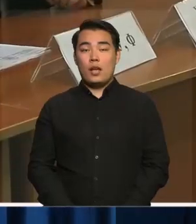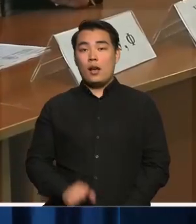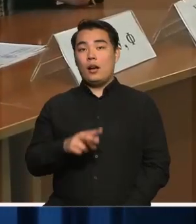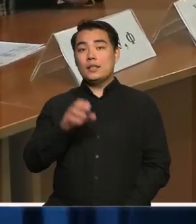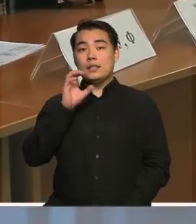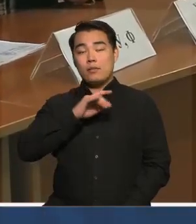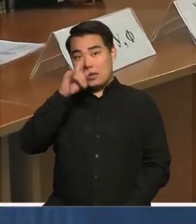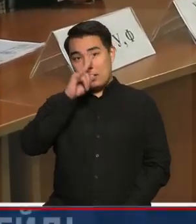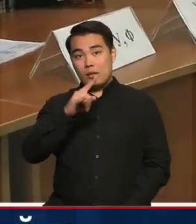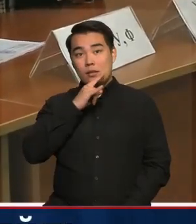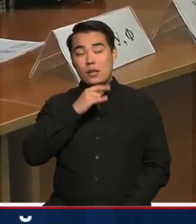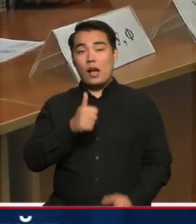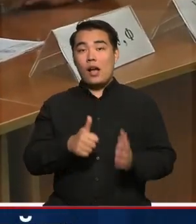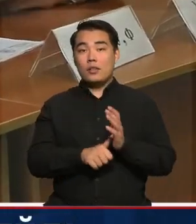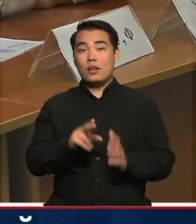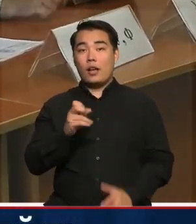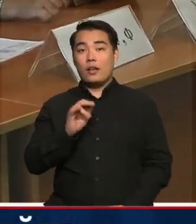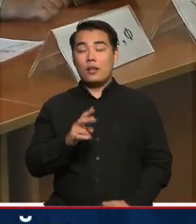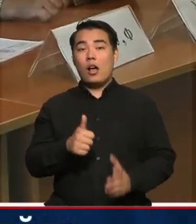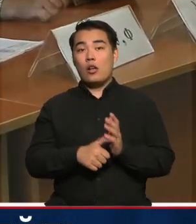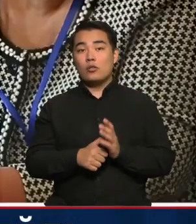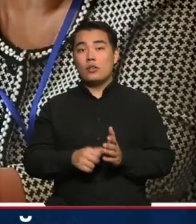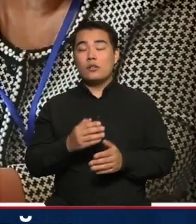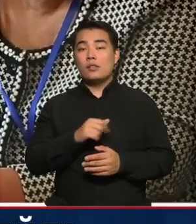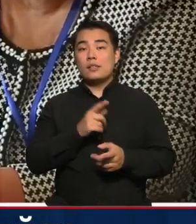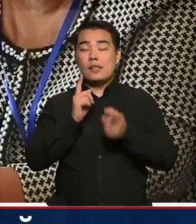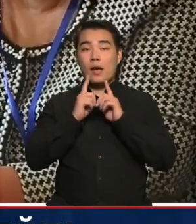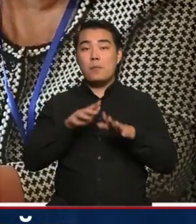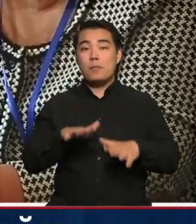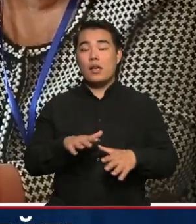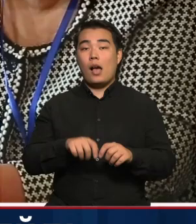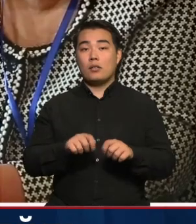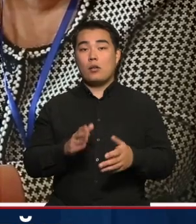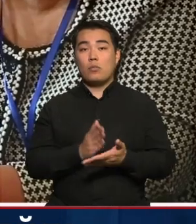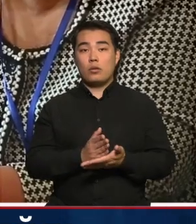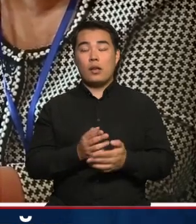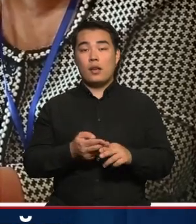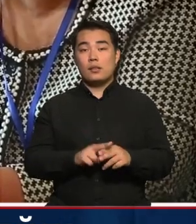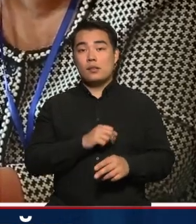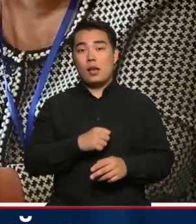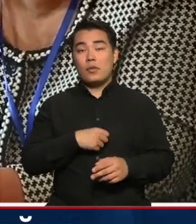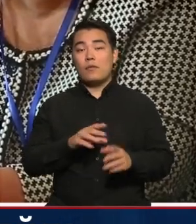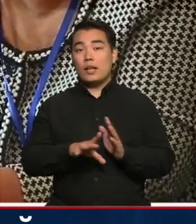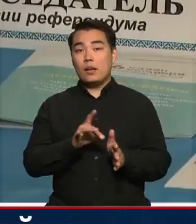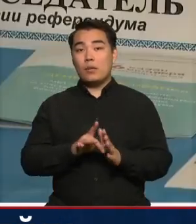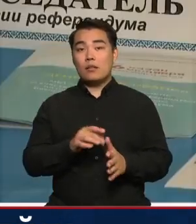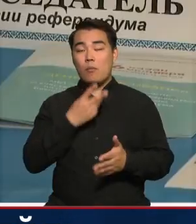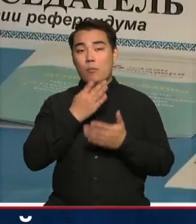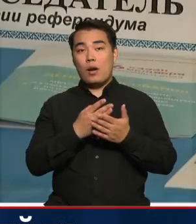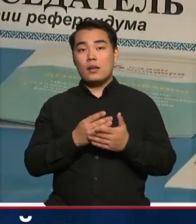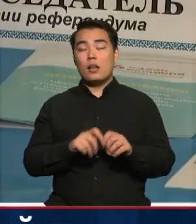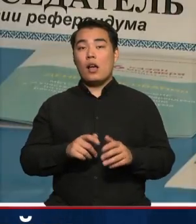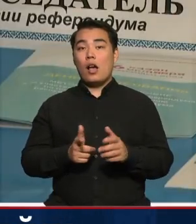Алы солысы Қазақстанда алтыншы Қазаңгіні алтшызуге жоғы референдум үчаскесі жұмыстей. Олары сайысы науқанға тас